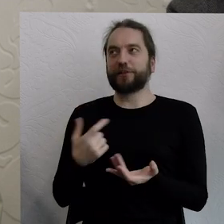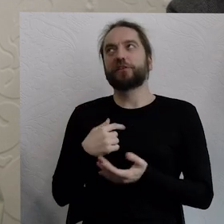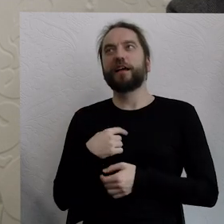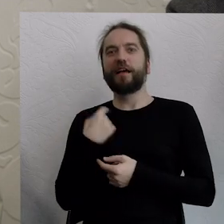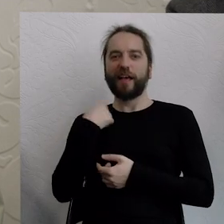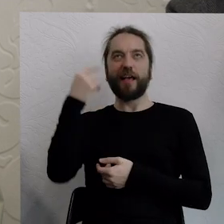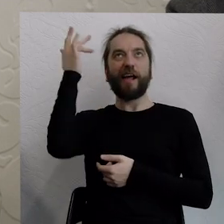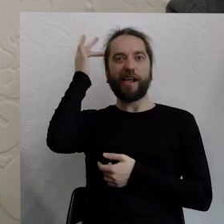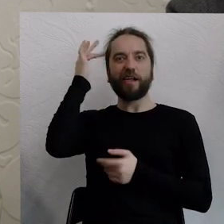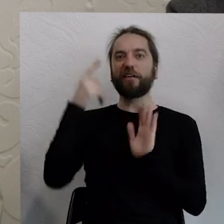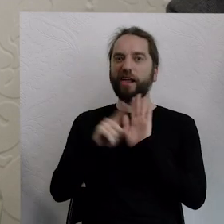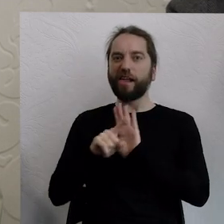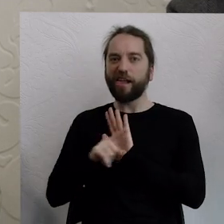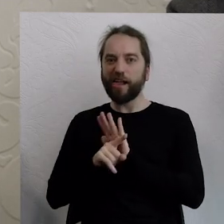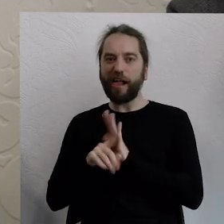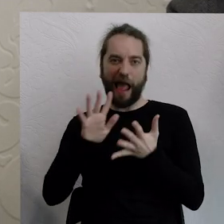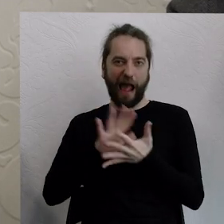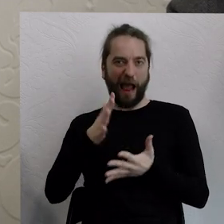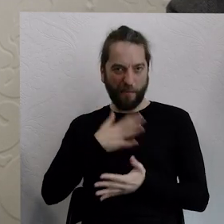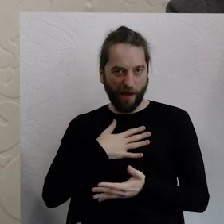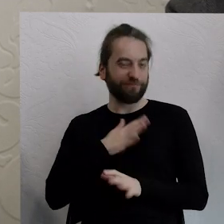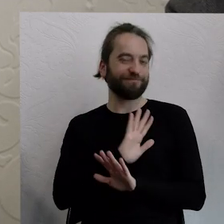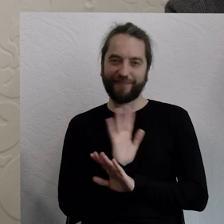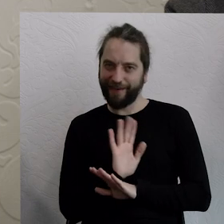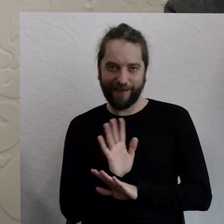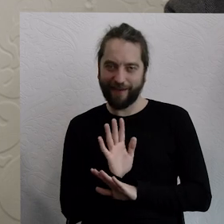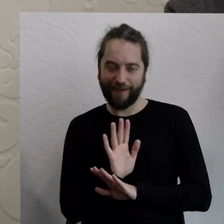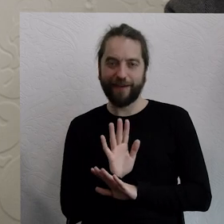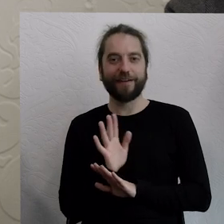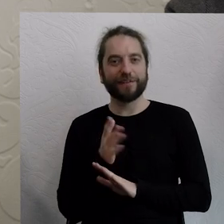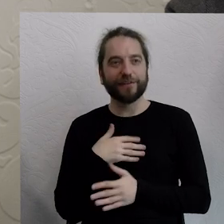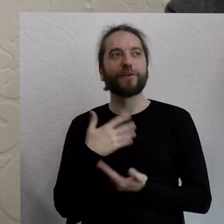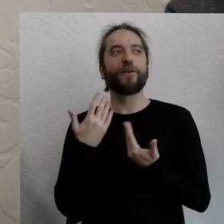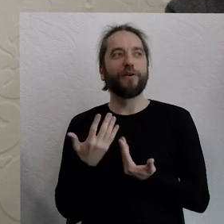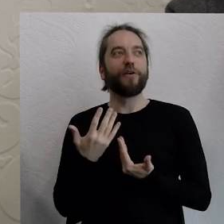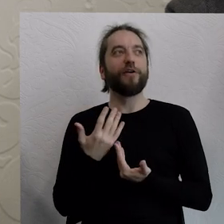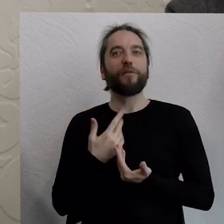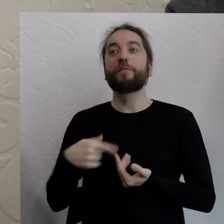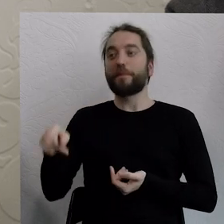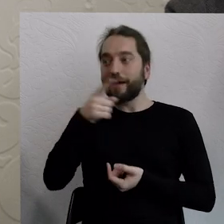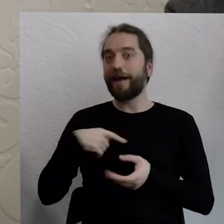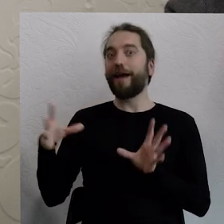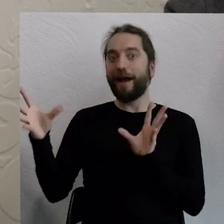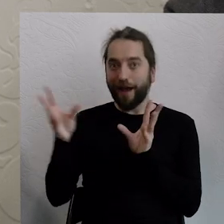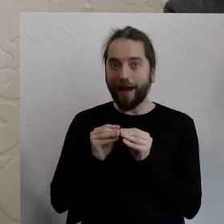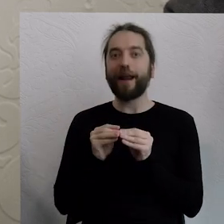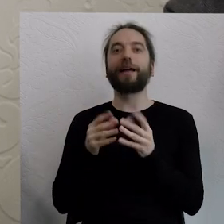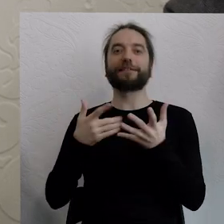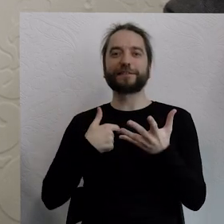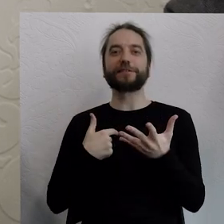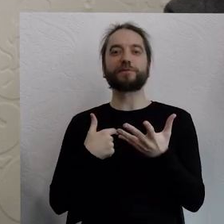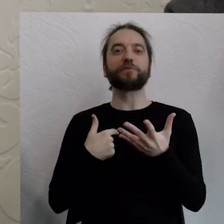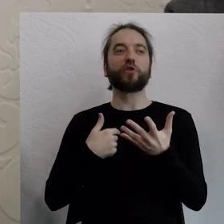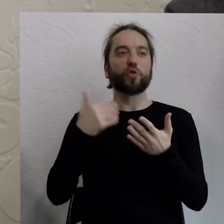prostu ze sposobu funkcjonowania, to jest nam łatwiej budować rozwiązania wspólne, a nie koniecznie